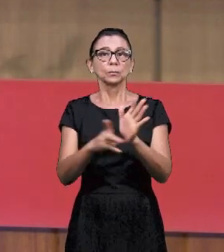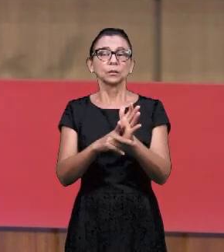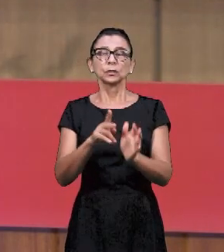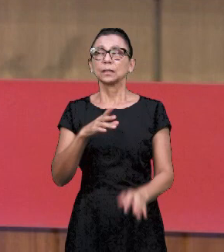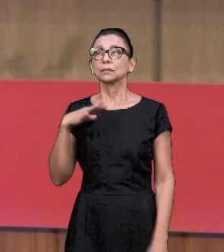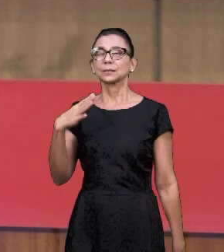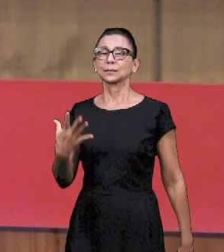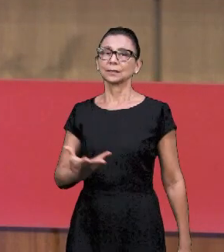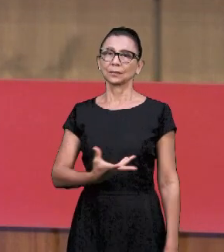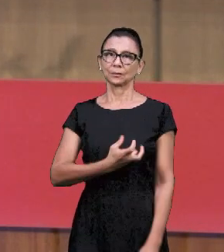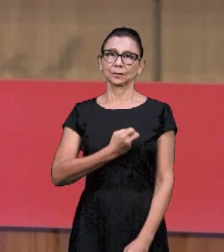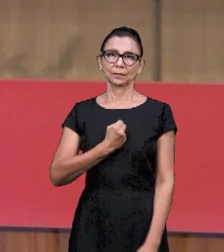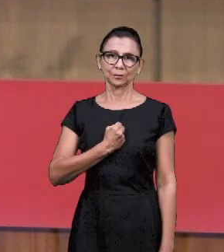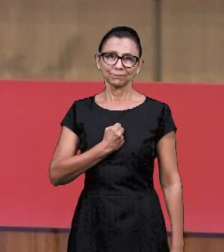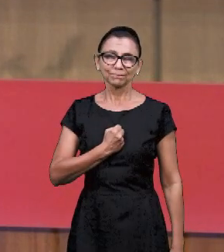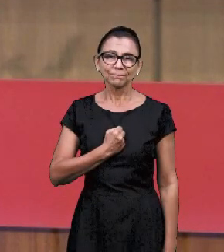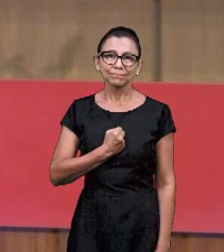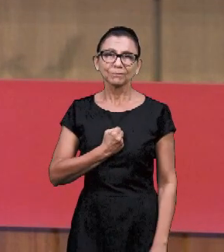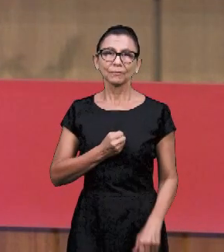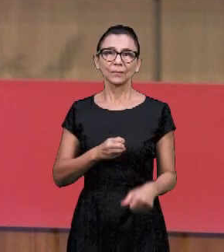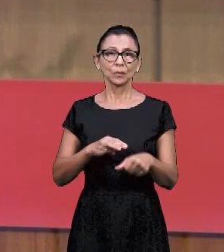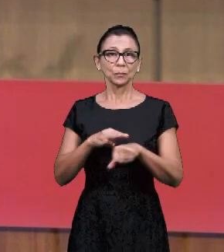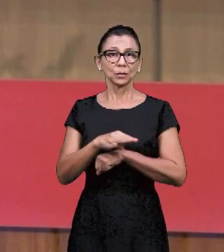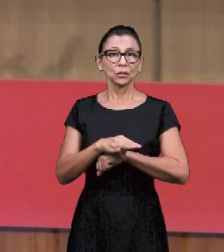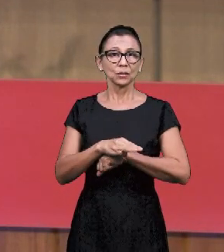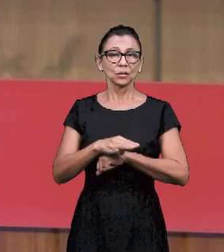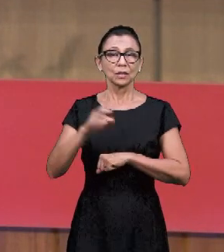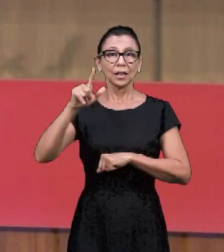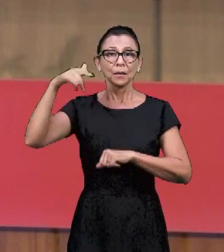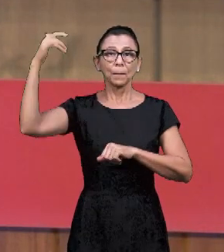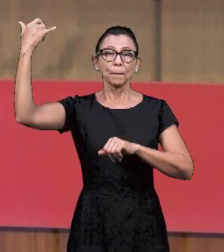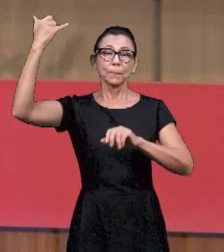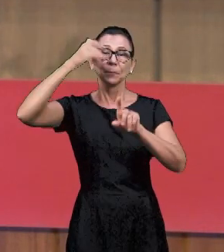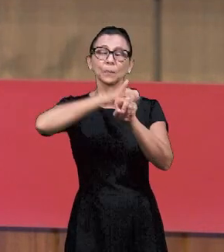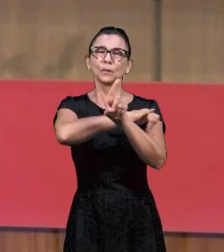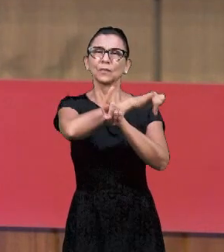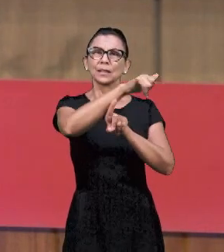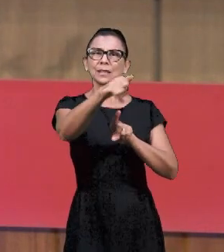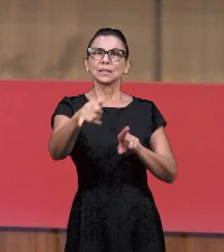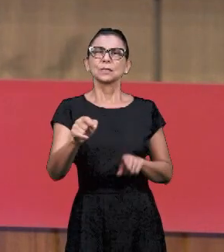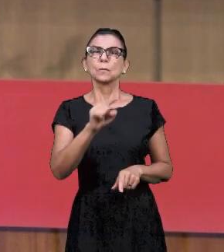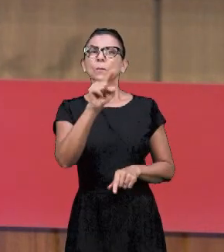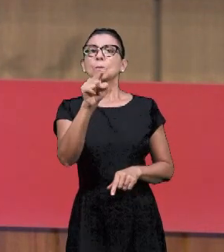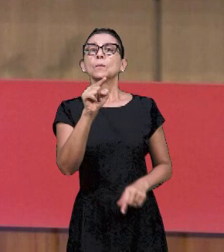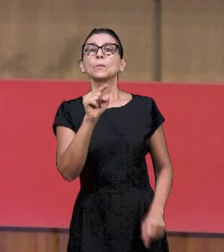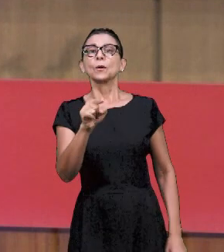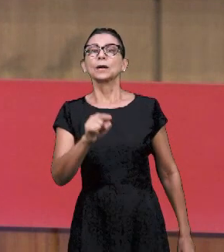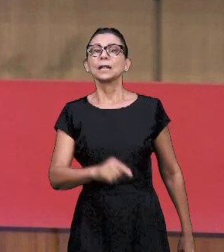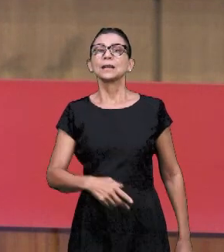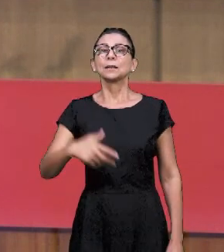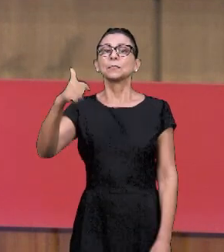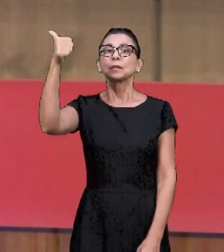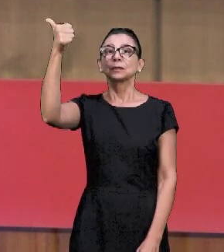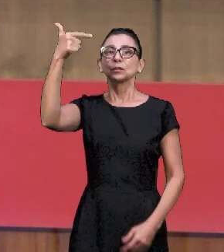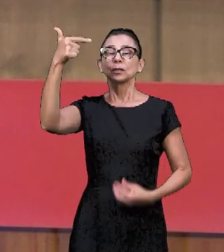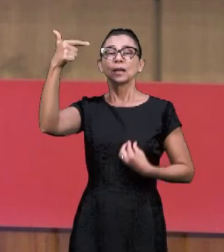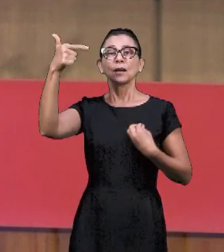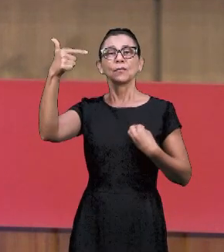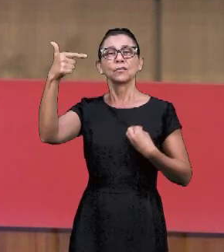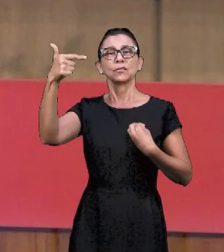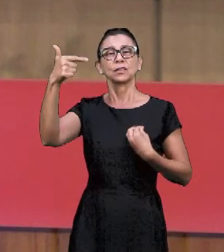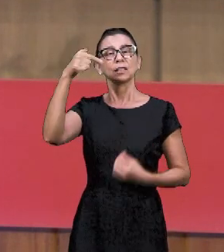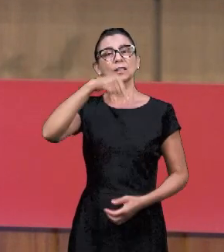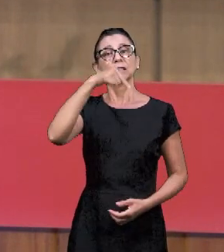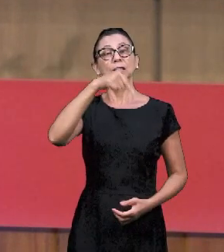Аннулируют пророческое и уводят вас от истинного проекта. И служение, оно пророческое. Потому